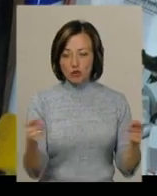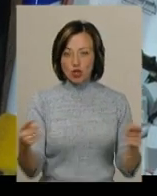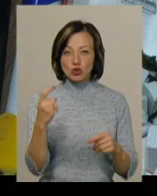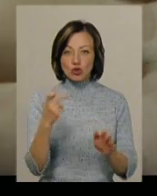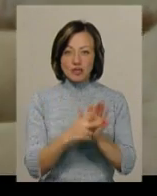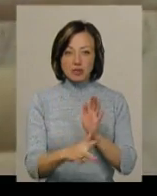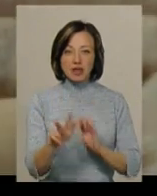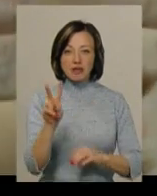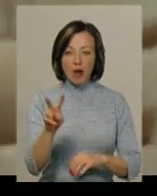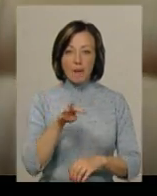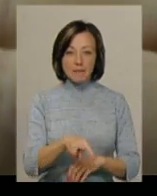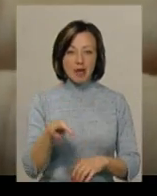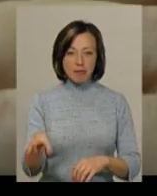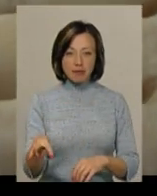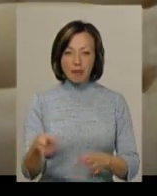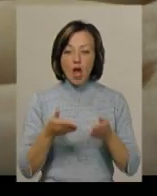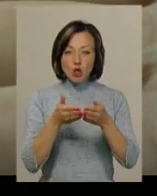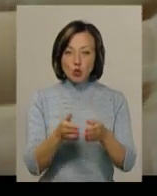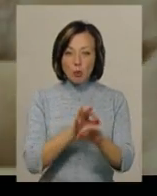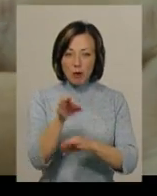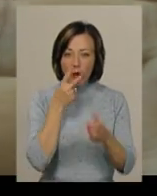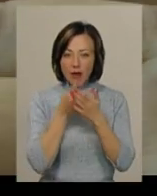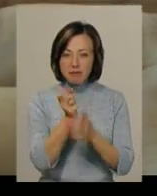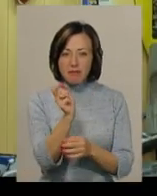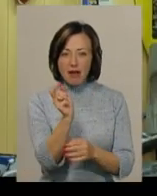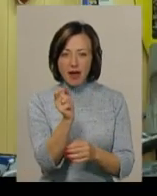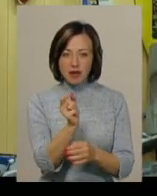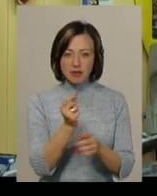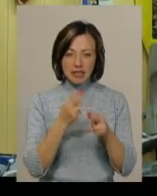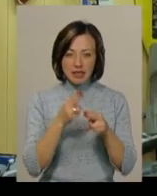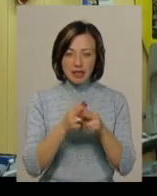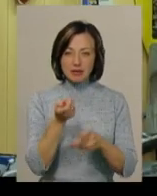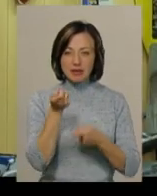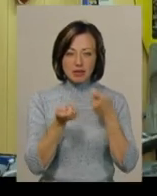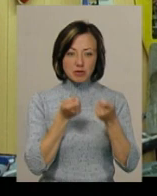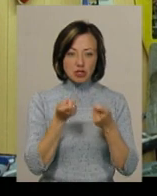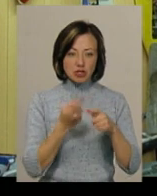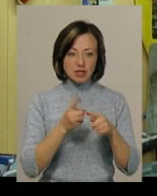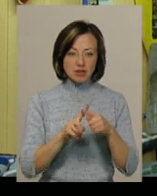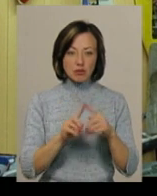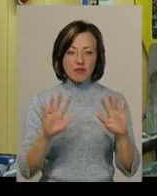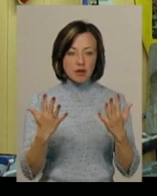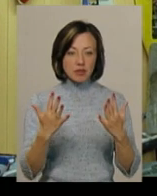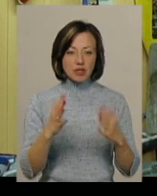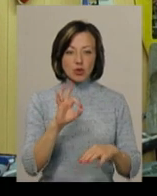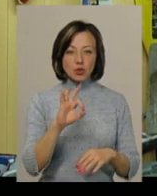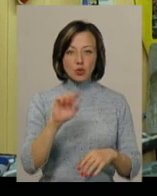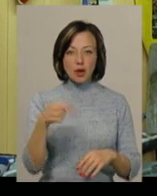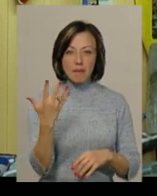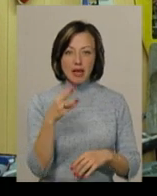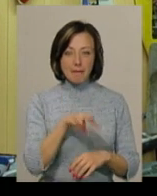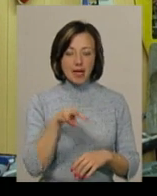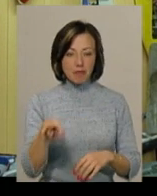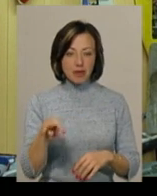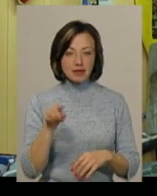182 міліметри. Судномоделіст показує її найменшу деталь. Найдрібніша деталь в цьому випадку – це 0,5 міліметрів.